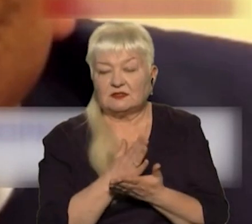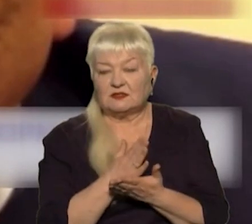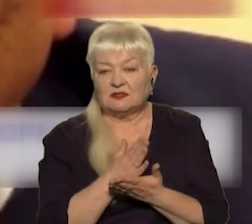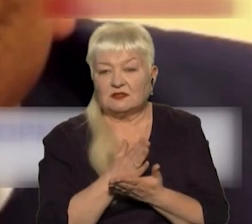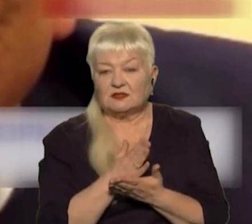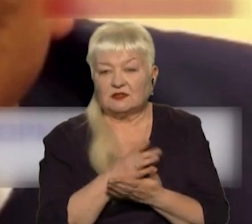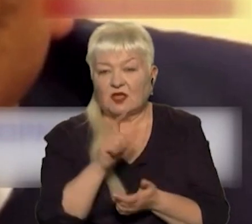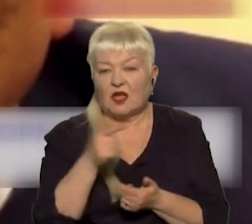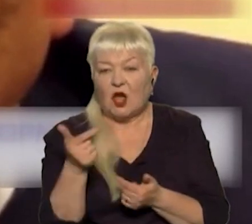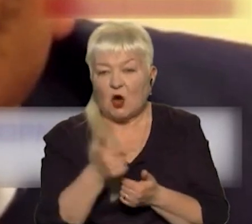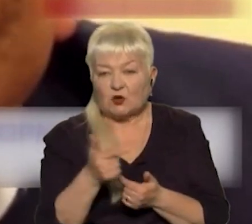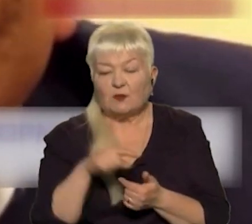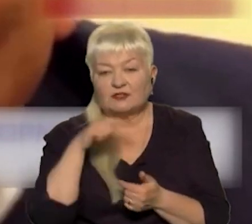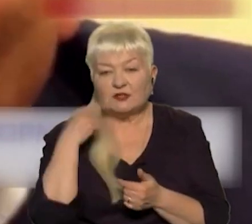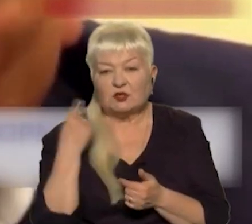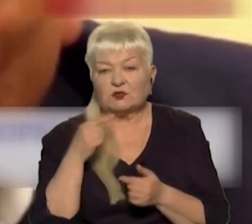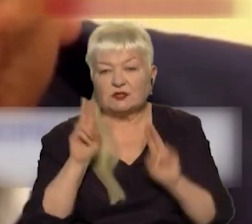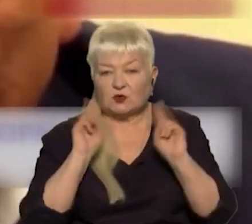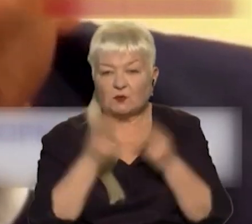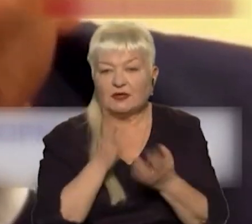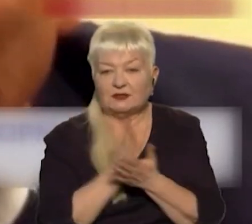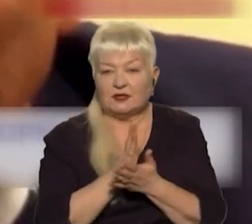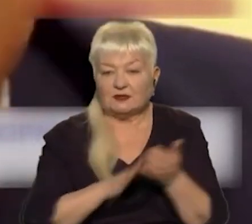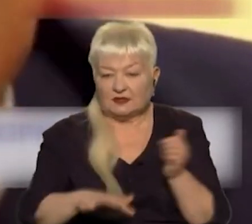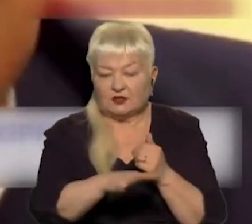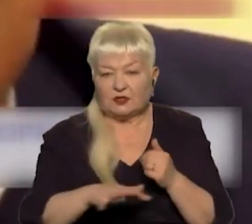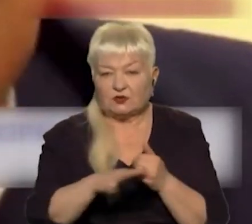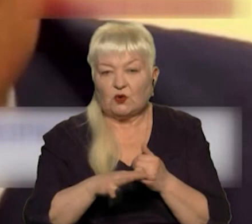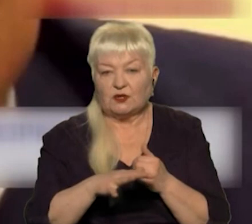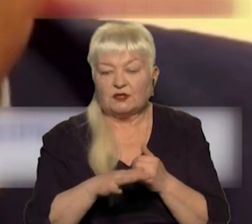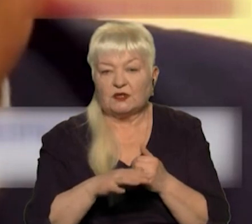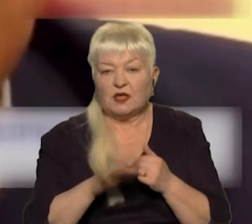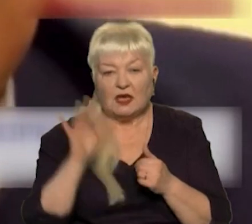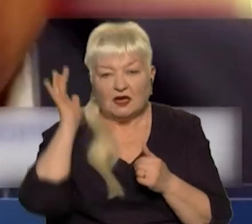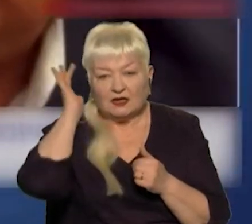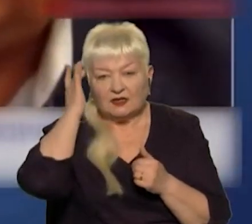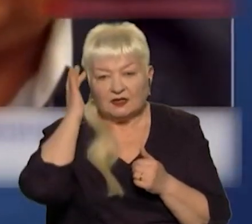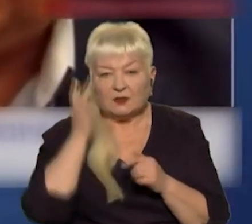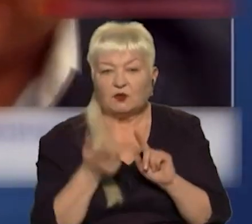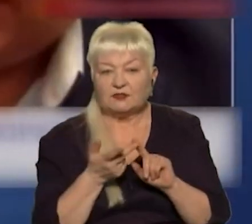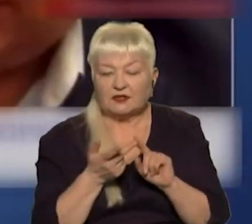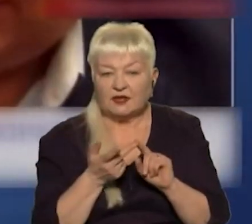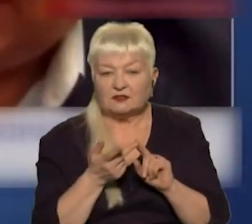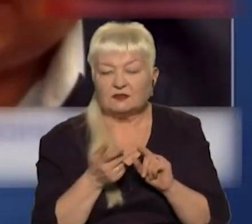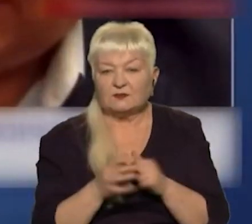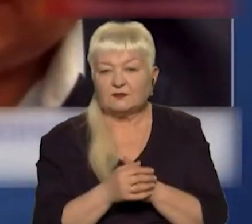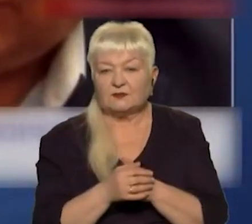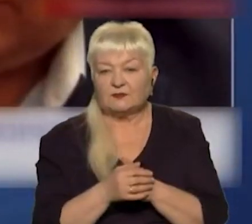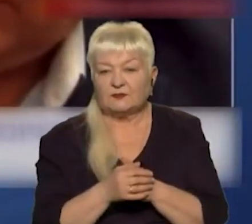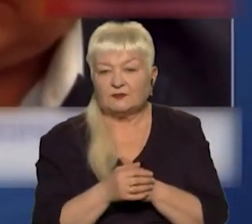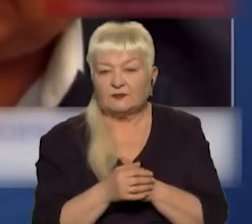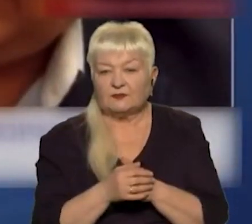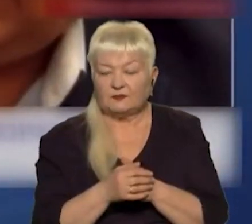області збираються на території Криму, окупованого Криму. Третє, вони, на мою погляд, таким чином при